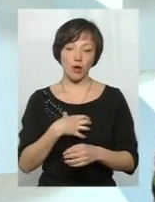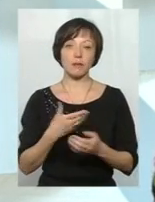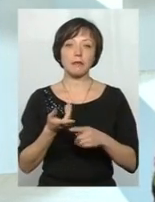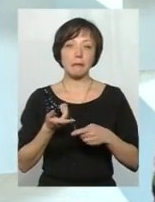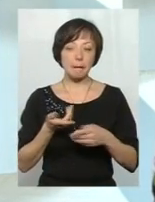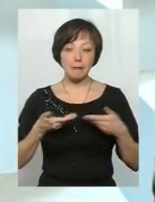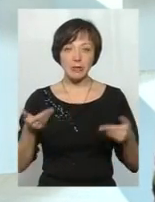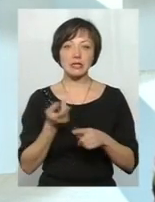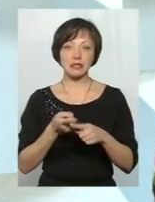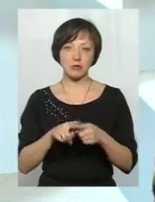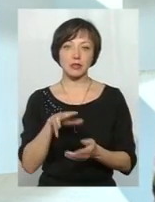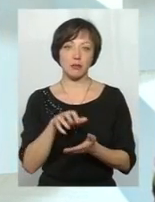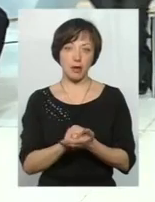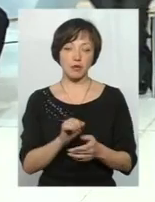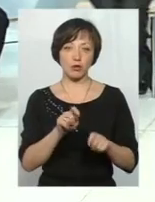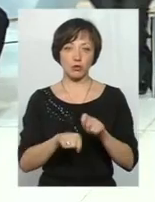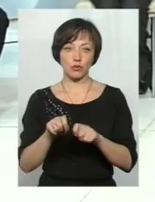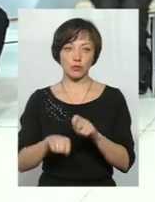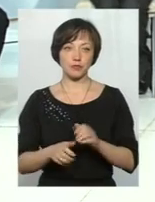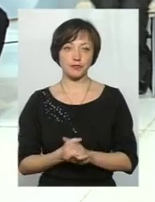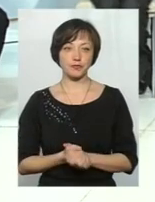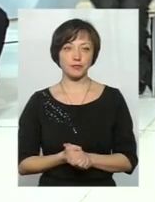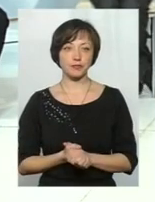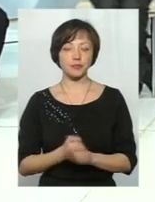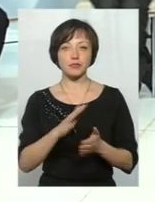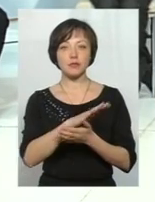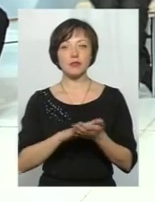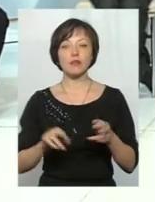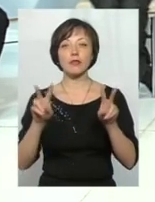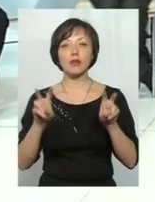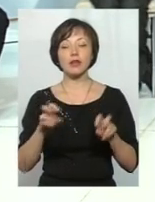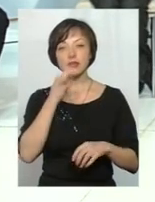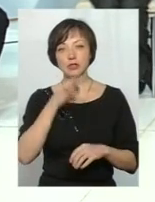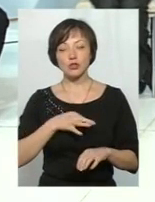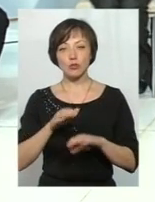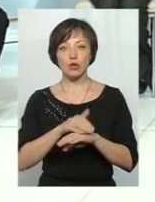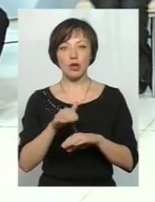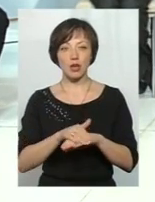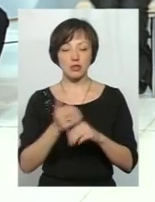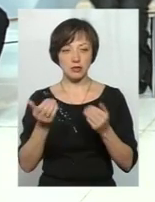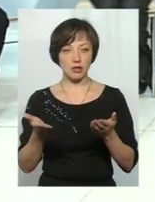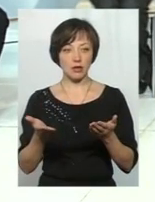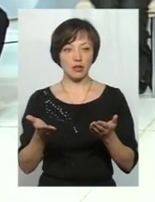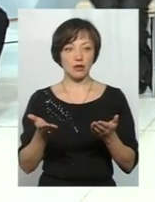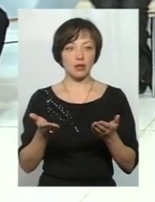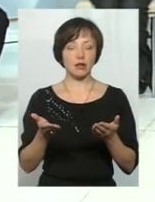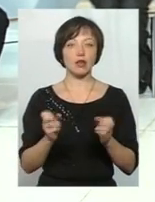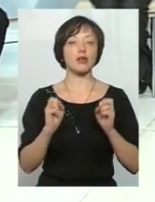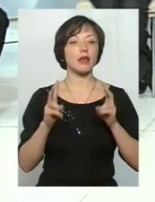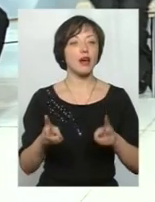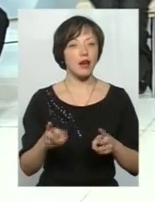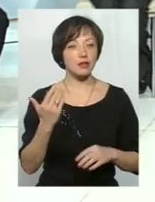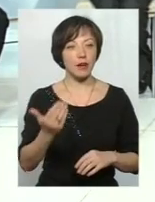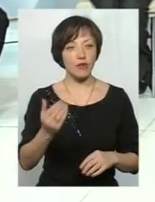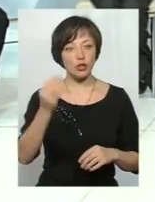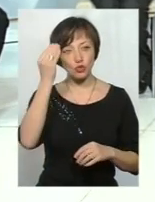цим займаємося і тримаємо на контролі. В продовження теми. Скажіть, будь ласка, шановні гості, як на вашу